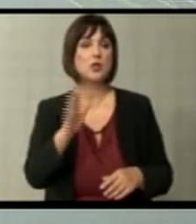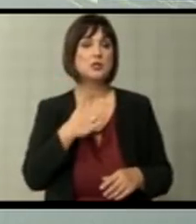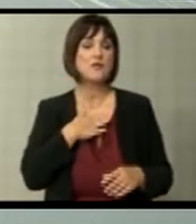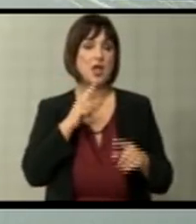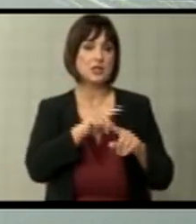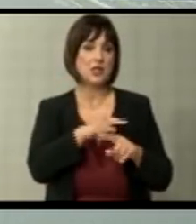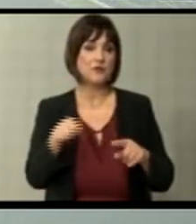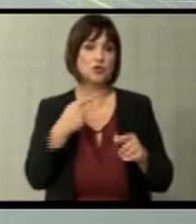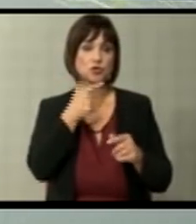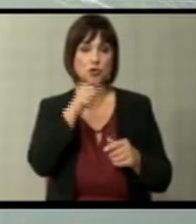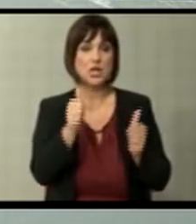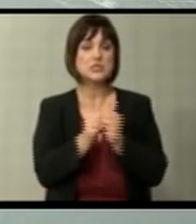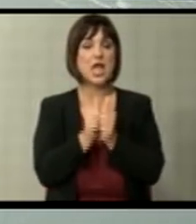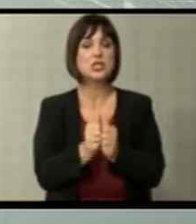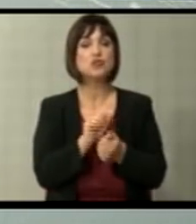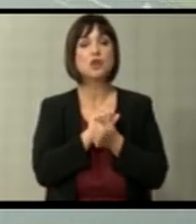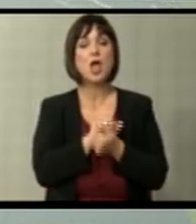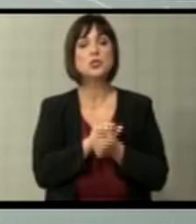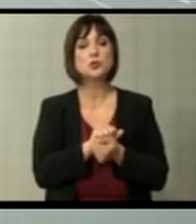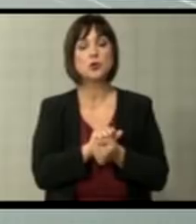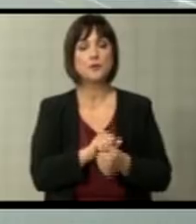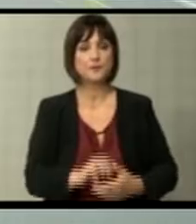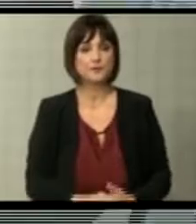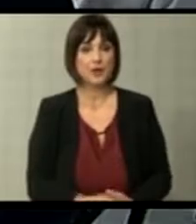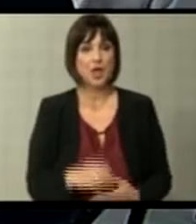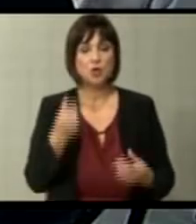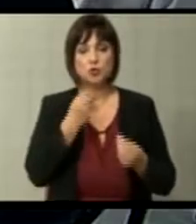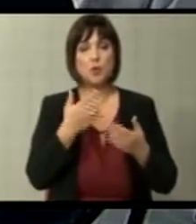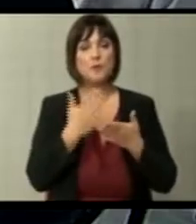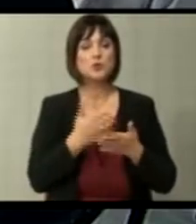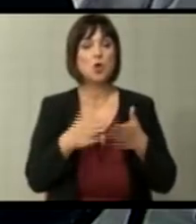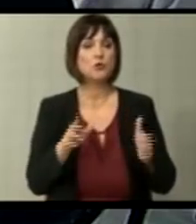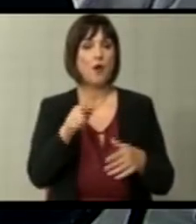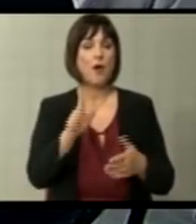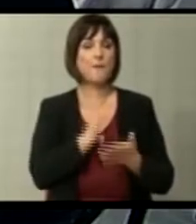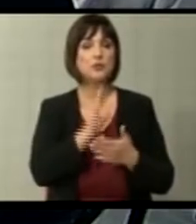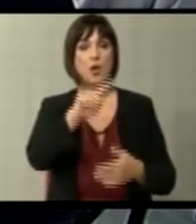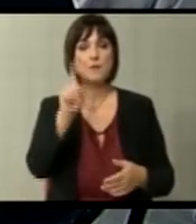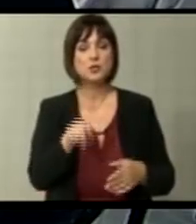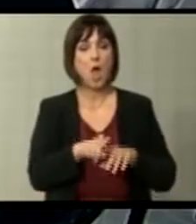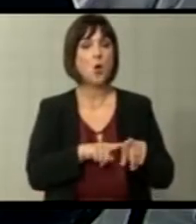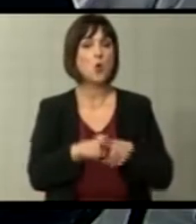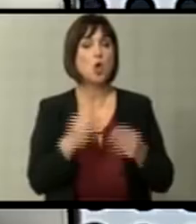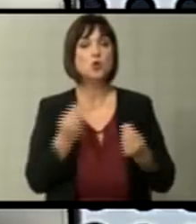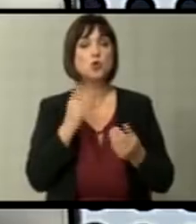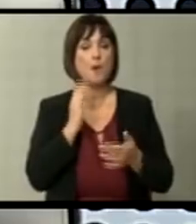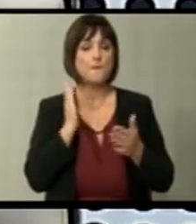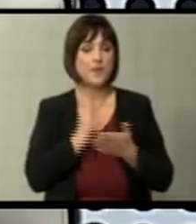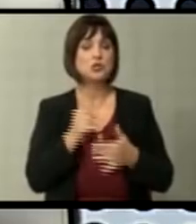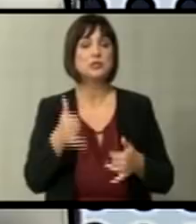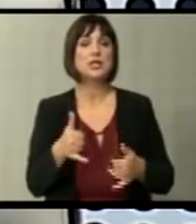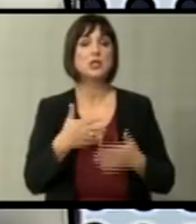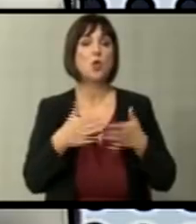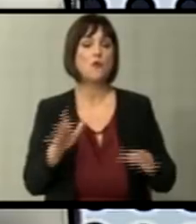дефиницијата што е заедничка историја. И ние тука реално... Зашто баш сега се отвори? Тоа беше прашањето на колешката. Зашто баш сега се